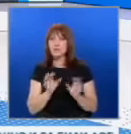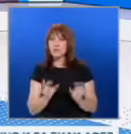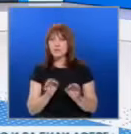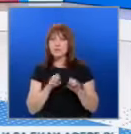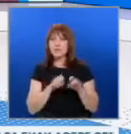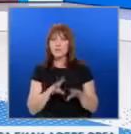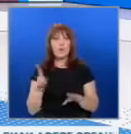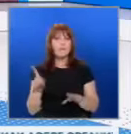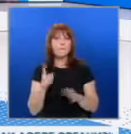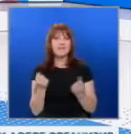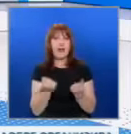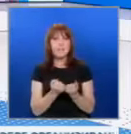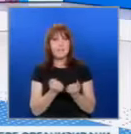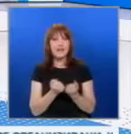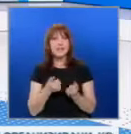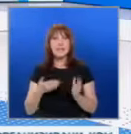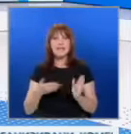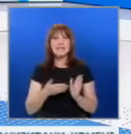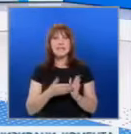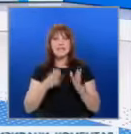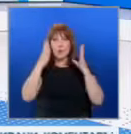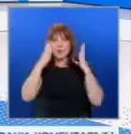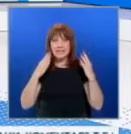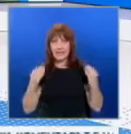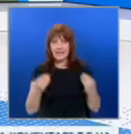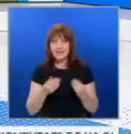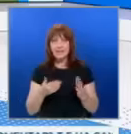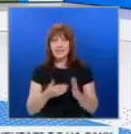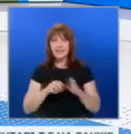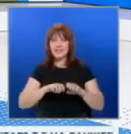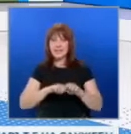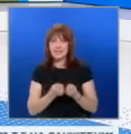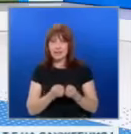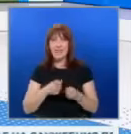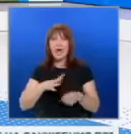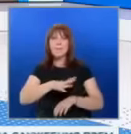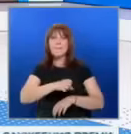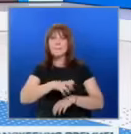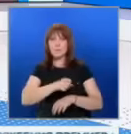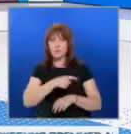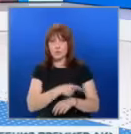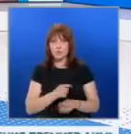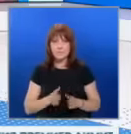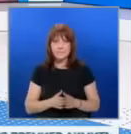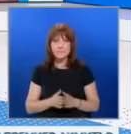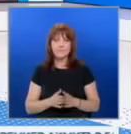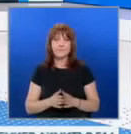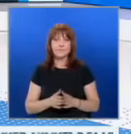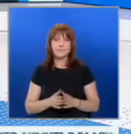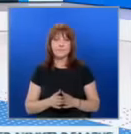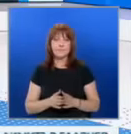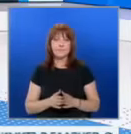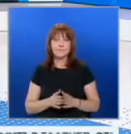пропусне първият двобой на шампионата срещу Нидерландия заради травма в бедрения мускул. Под въпрос е и друг от играчите на ПНО, Карл